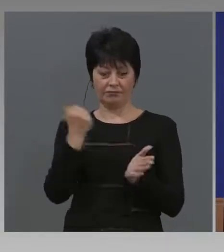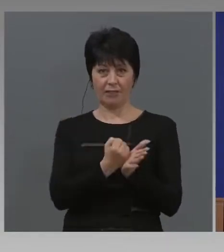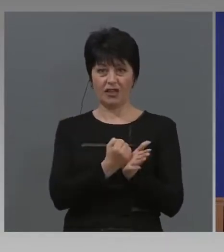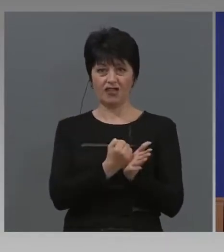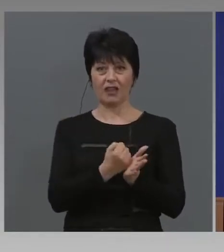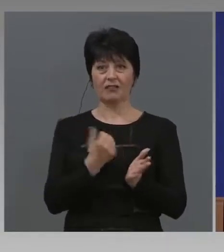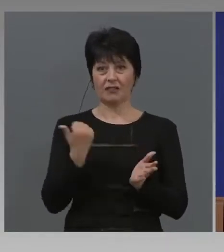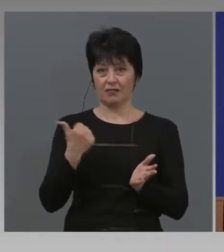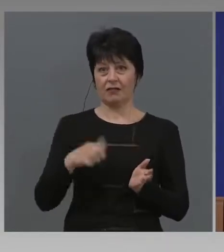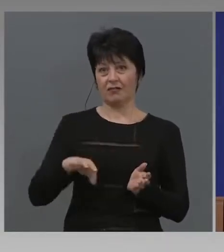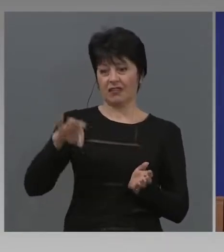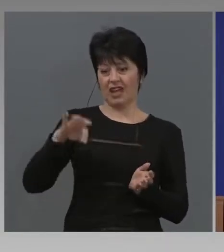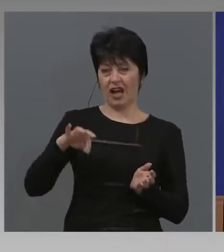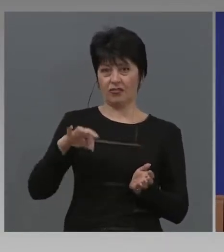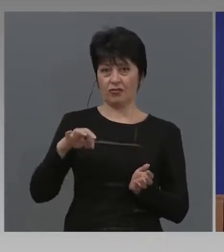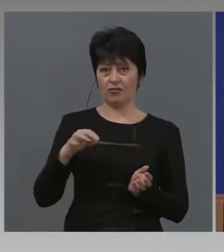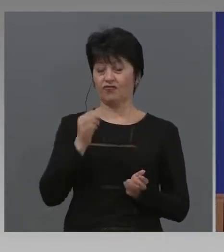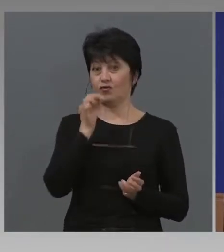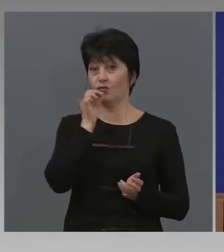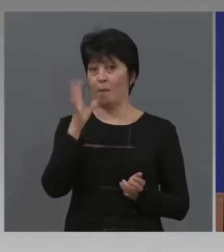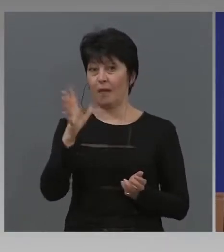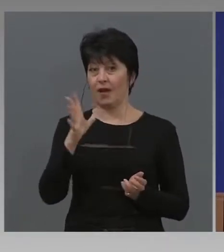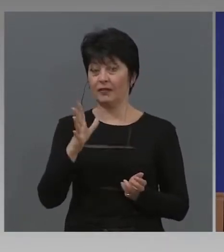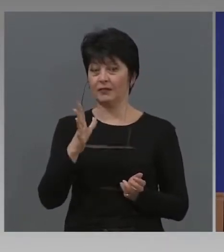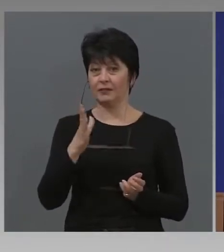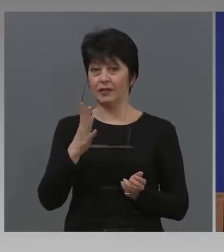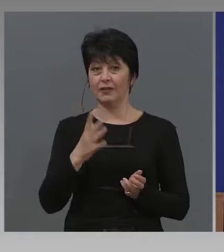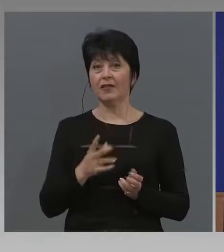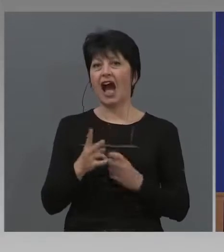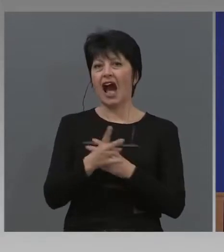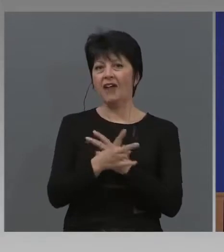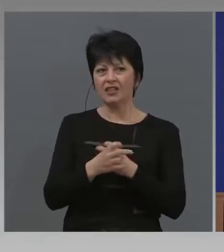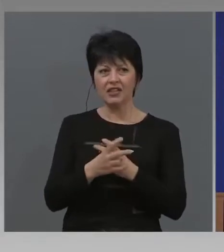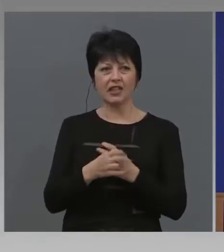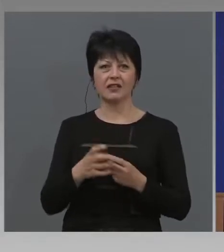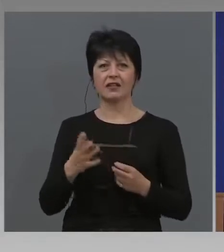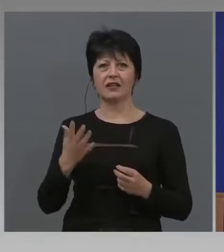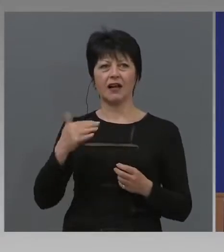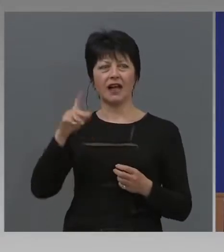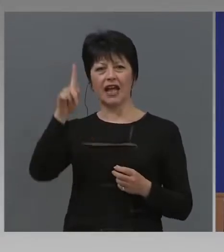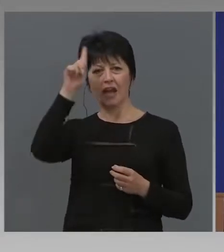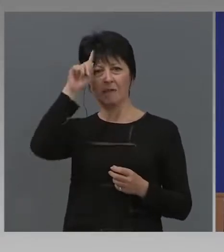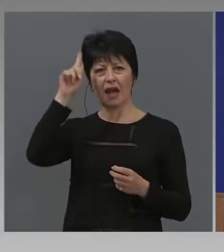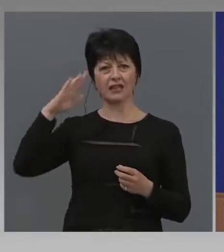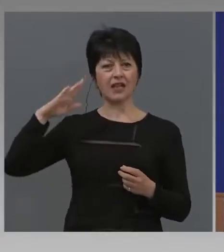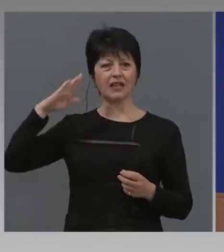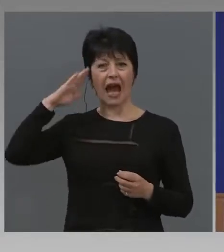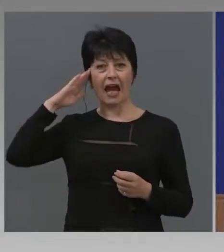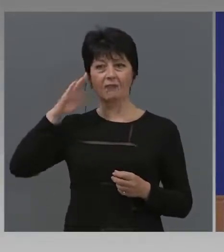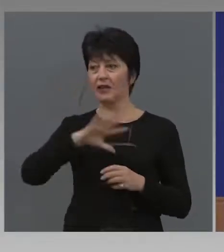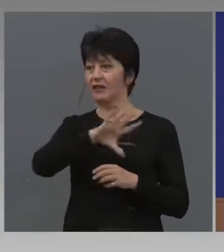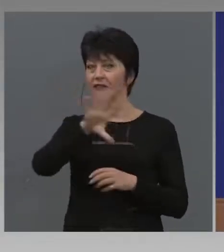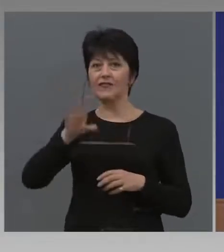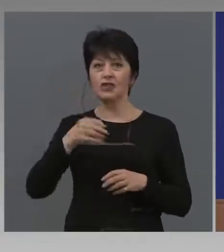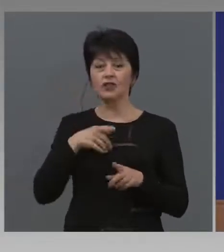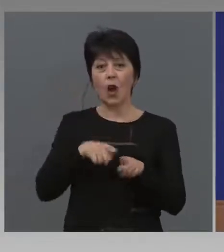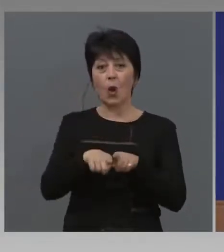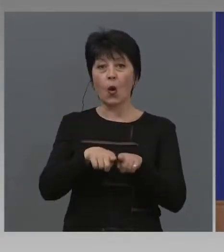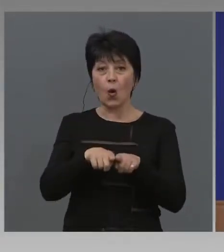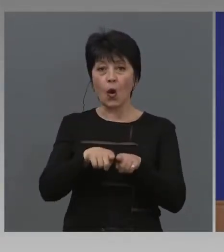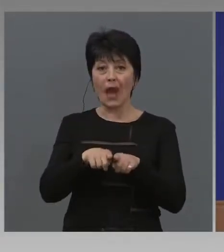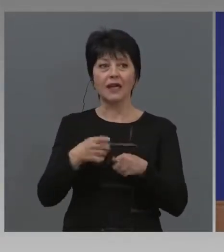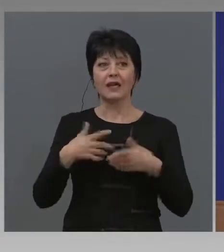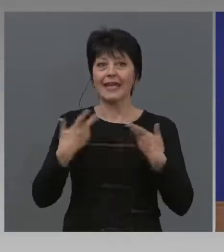качество, на няколко фирма. Австрийска, Германска армия и всички колеги искат сега. Но ние искаме да запасиме,